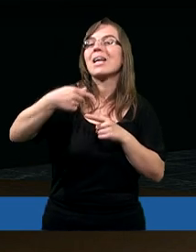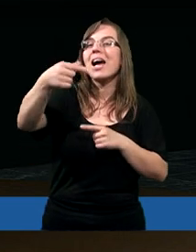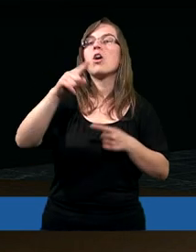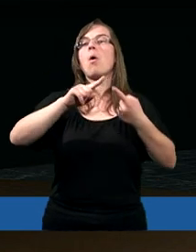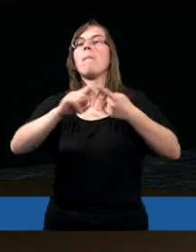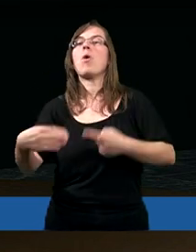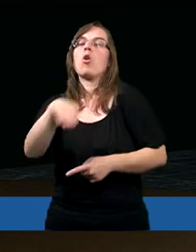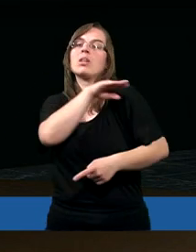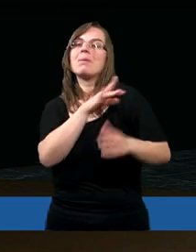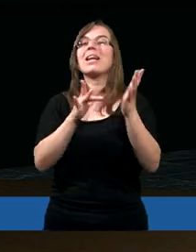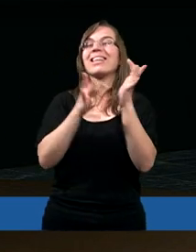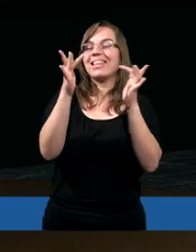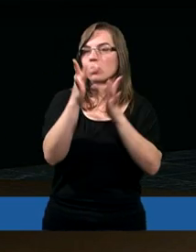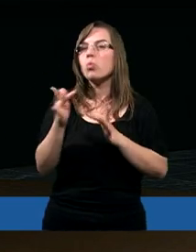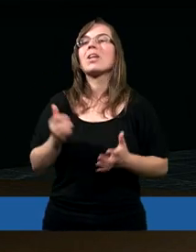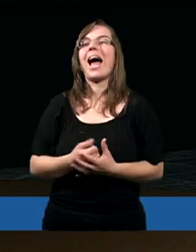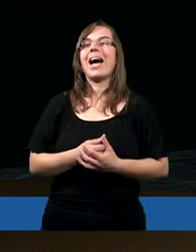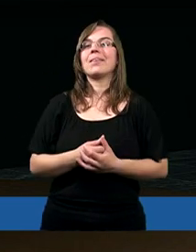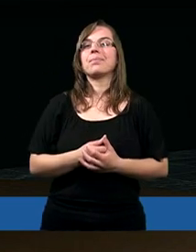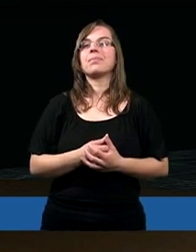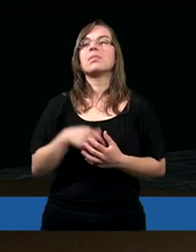śmierci Chrystusa